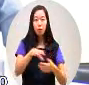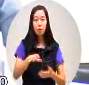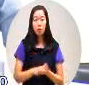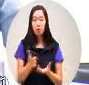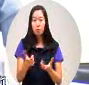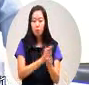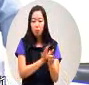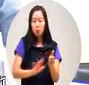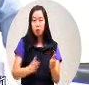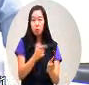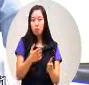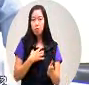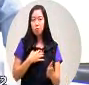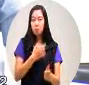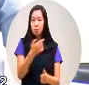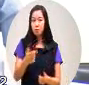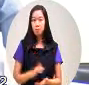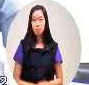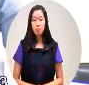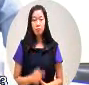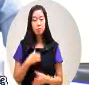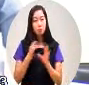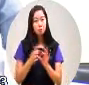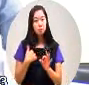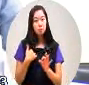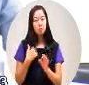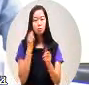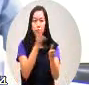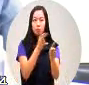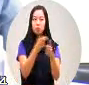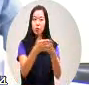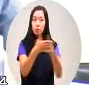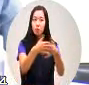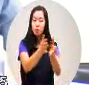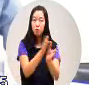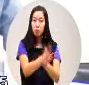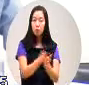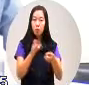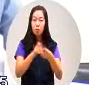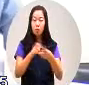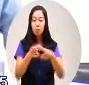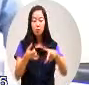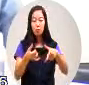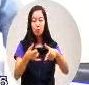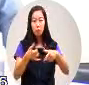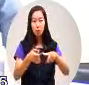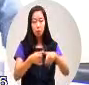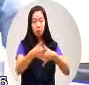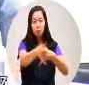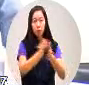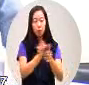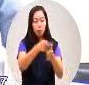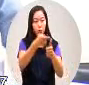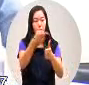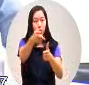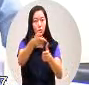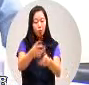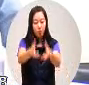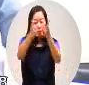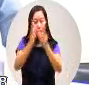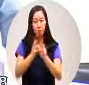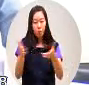一个危险非常高所以请交通局的公路局优先把这个桥梁来施坐